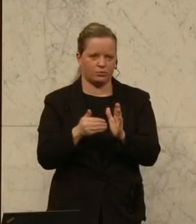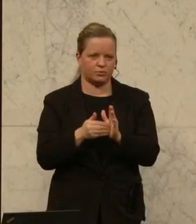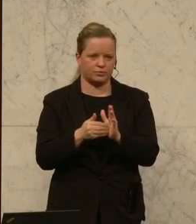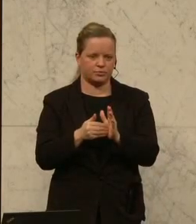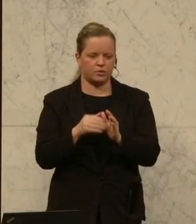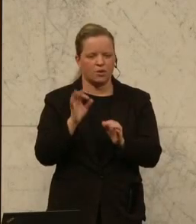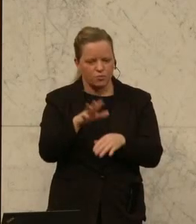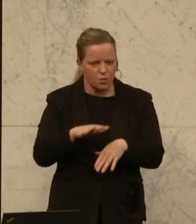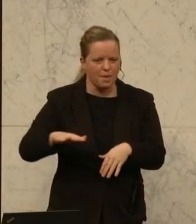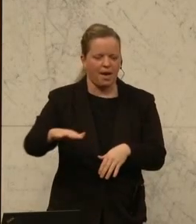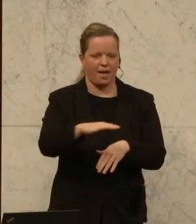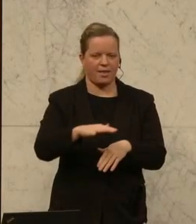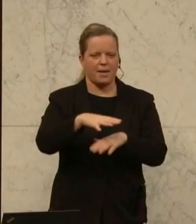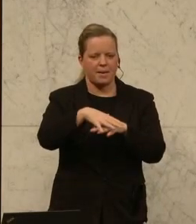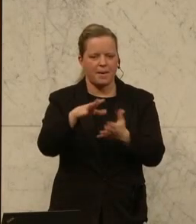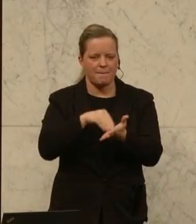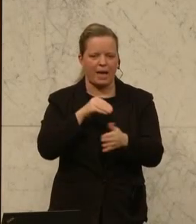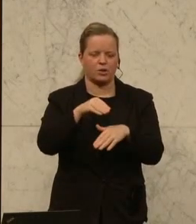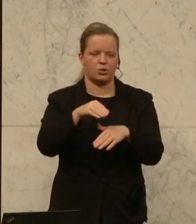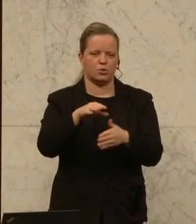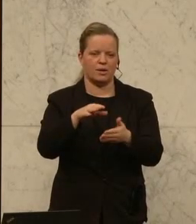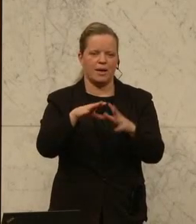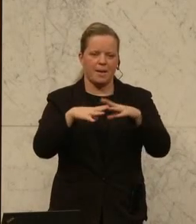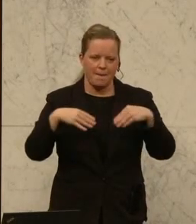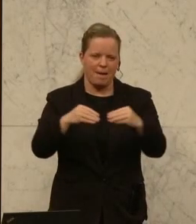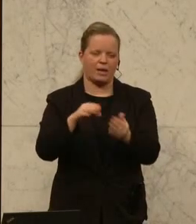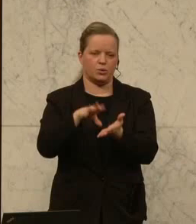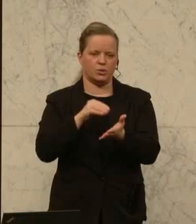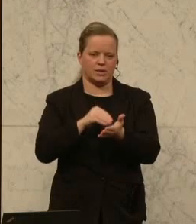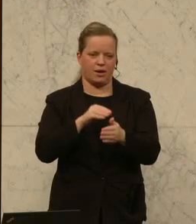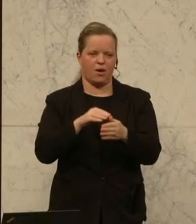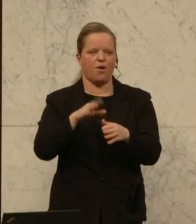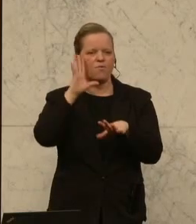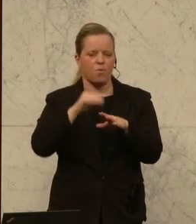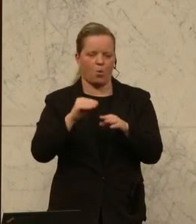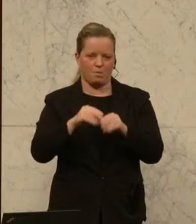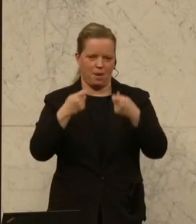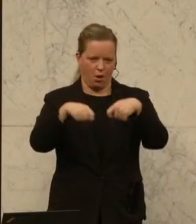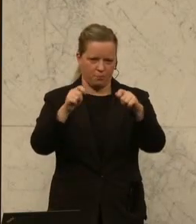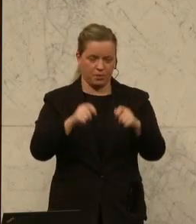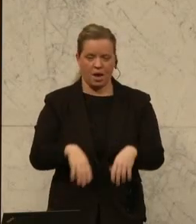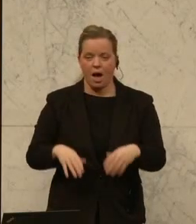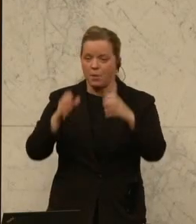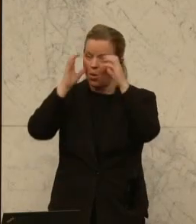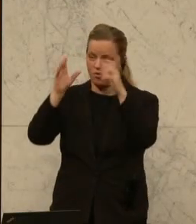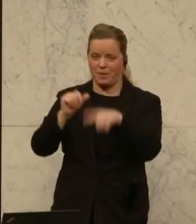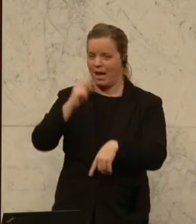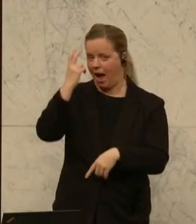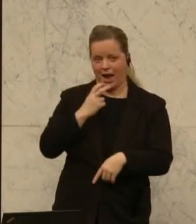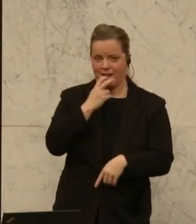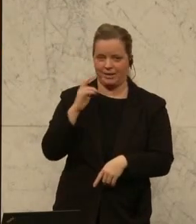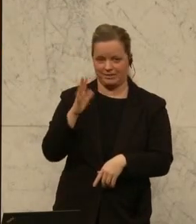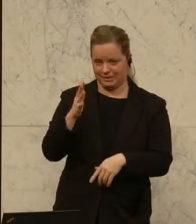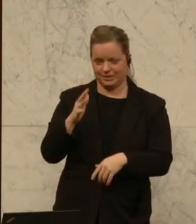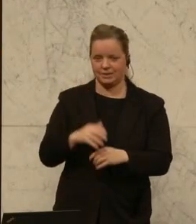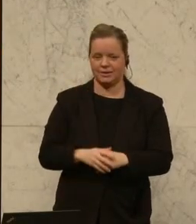den gemeinnützigen Wohnbau. Aber auch die ÖVP ist ganz und gar nicht heilig und freut mich sehr, dass Sie da jetzt